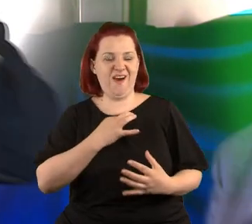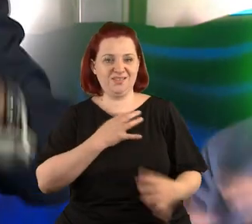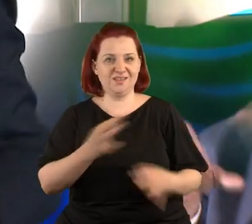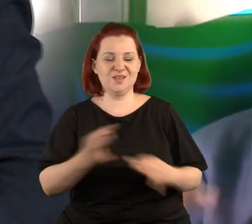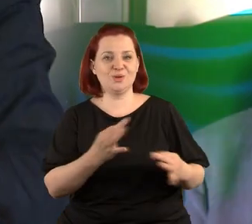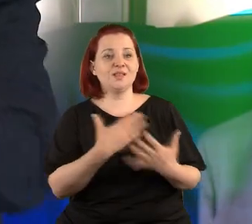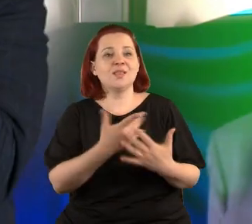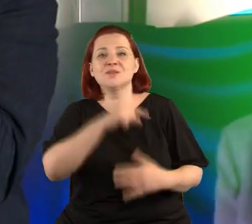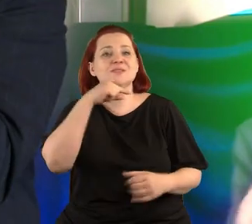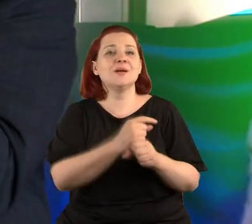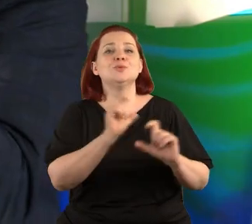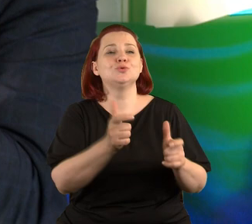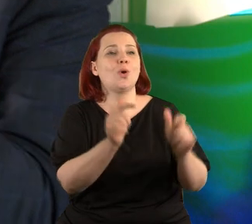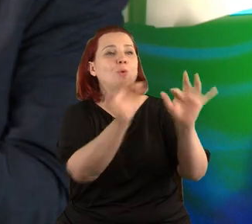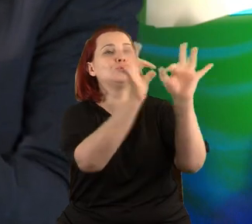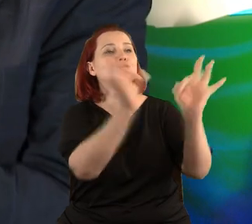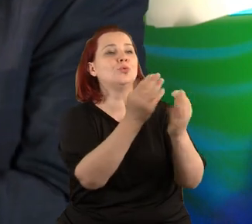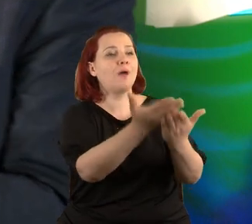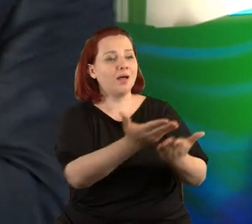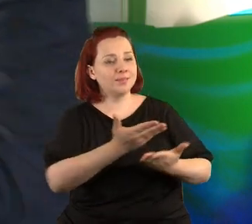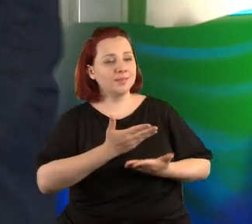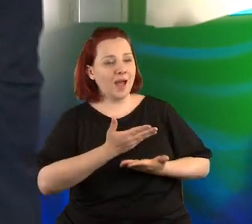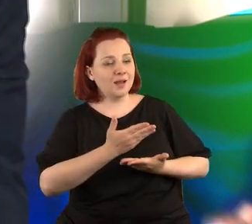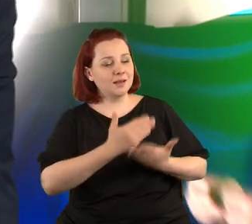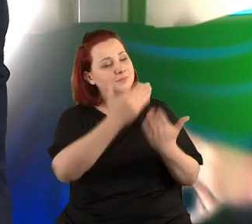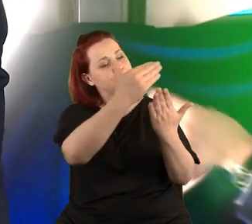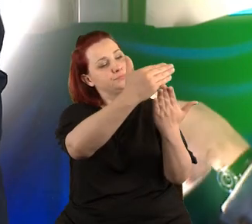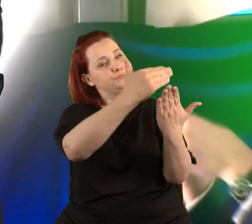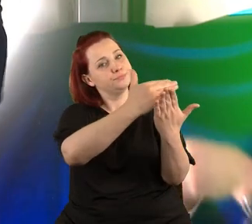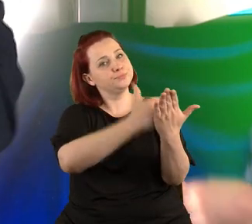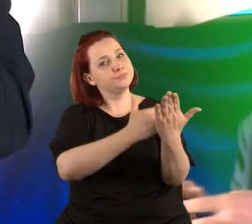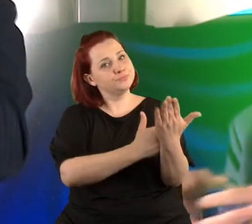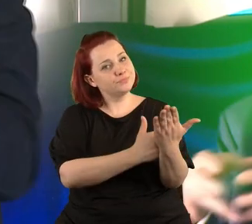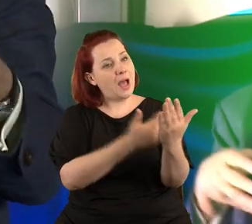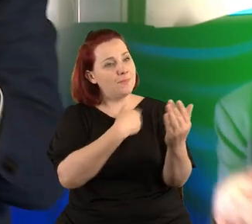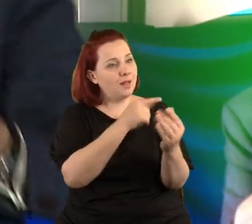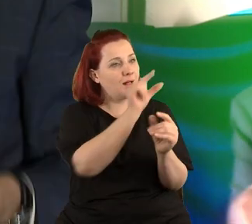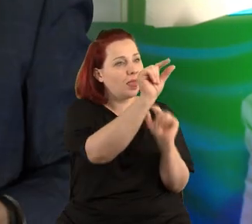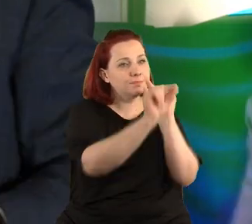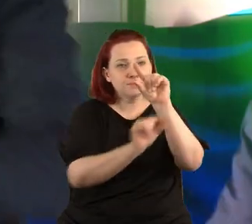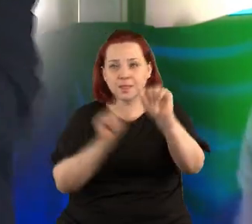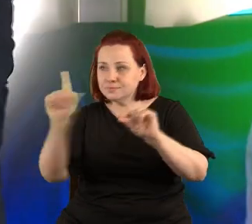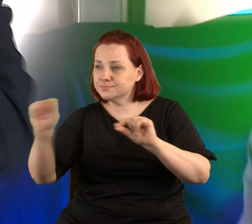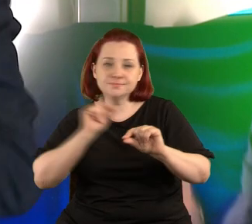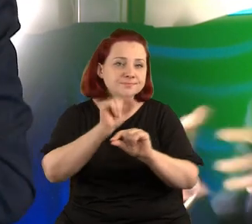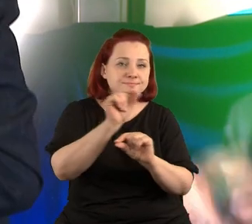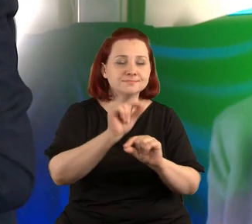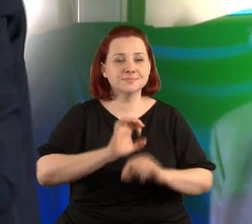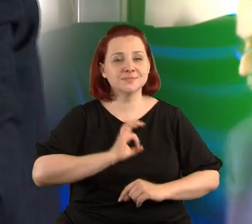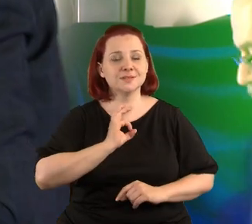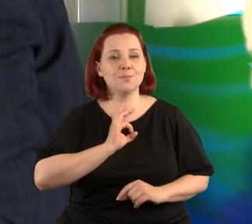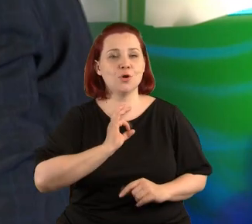zawsze, że sztuka daje nam abecadło, z którego składamy swoje odczuwanie świata i bycie